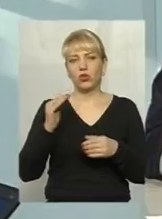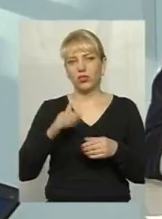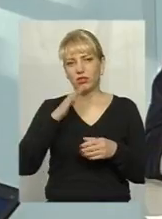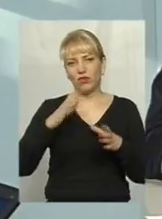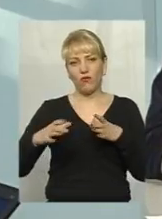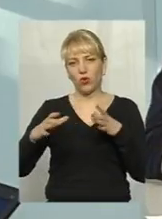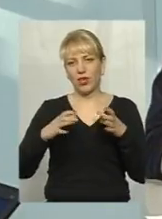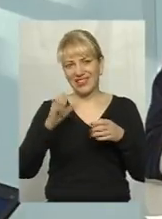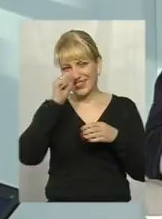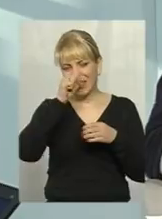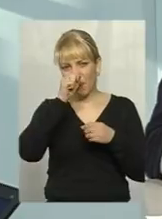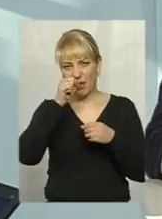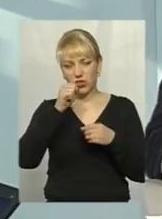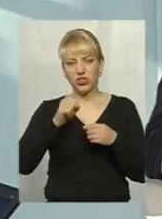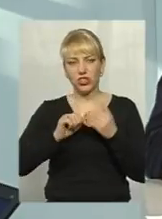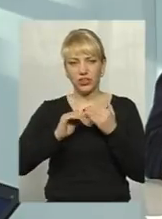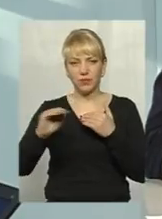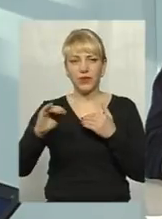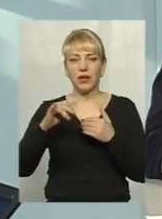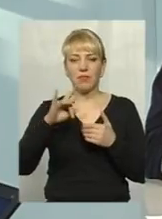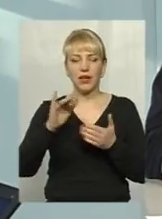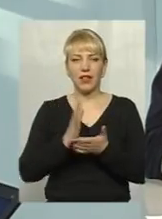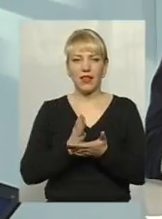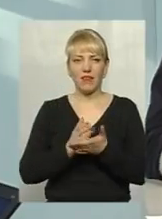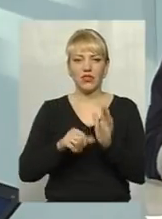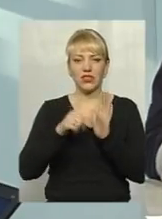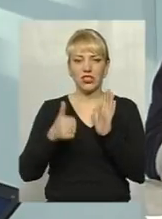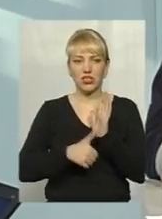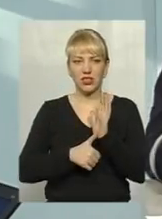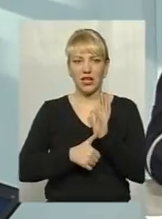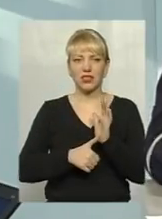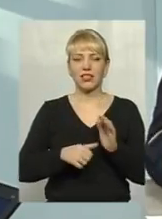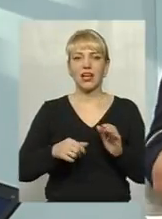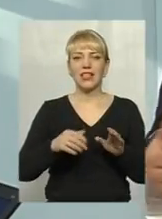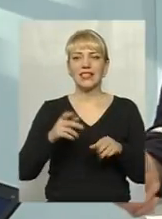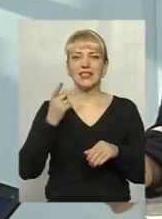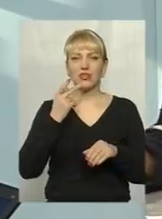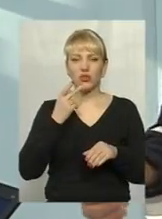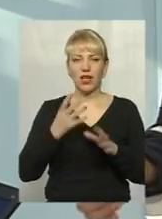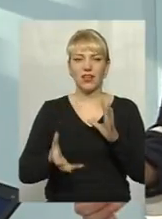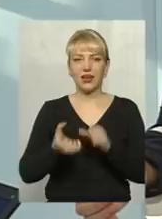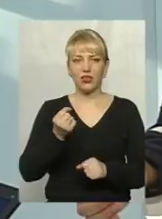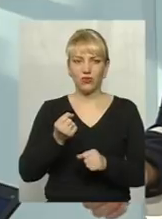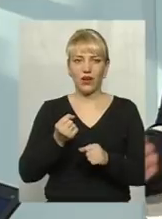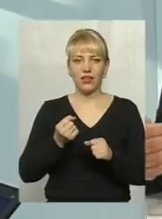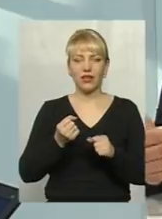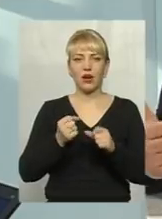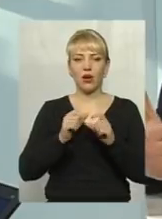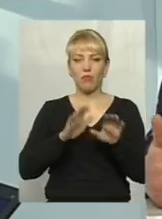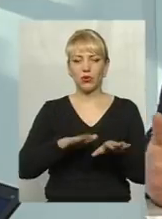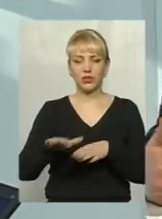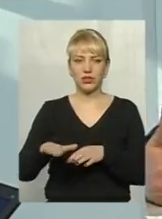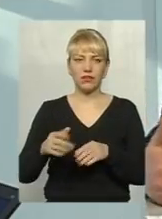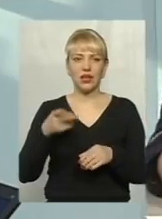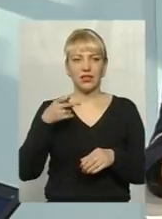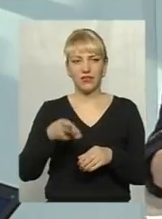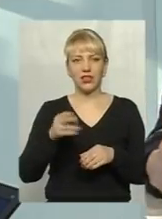замерших. Звичайно, розуміємо, що при наявності 16 стаціонарних рятувальних постів комунальних, саме на річках, і